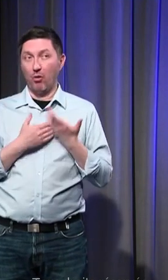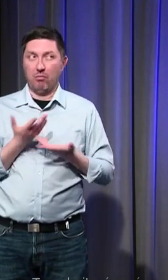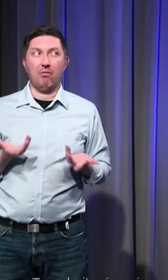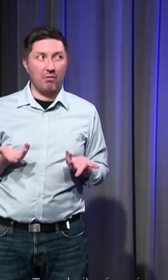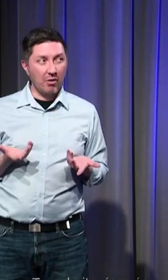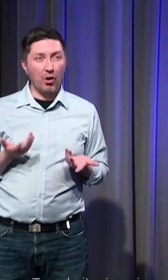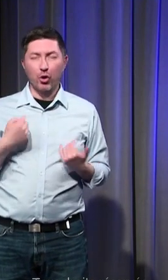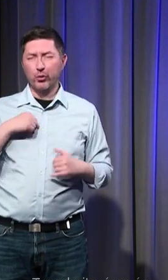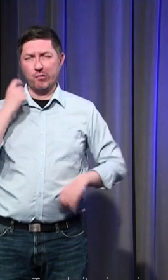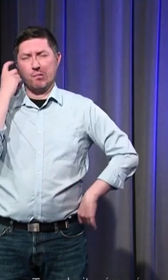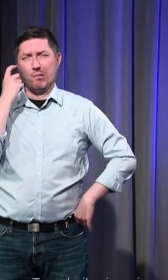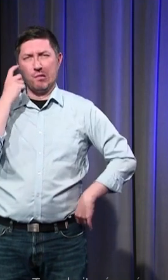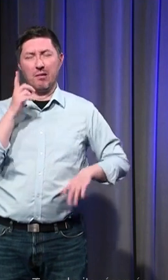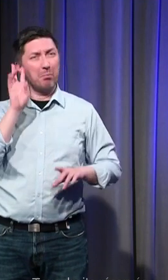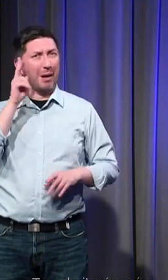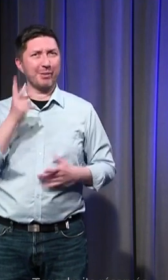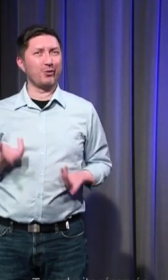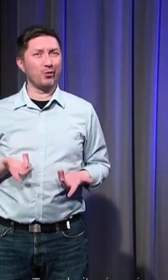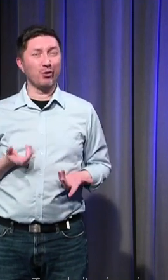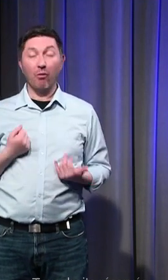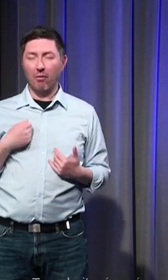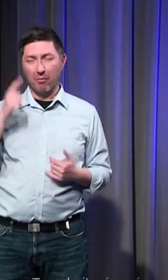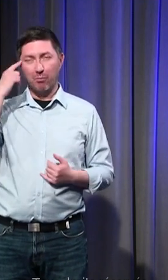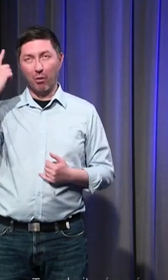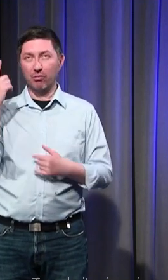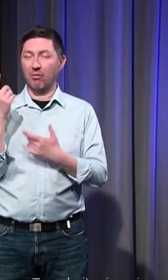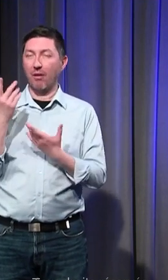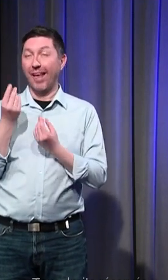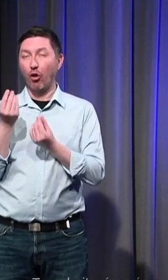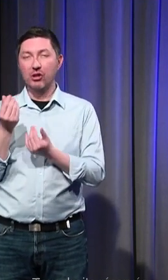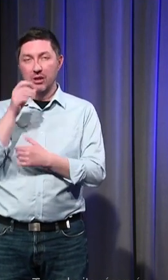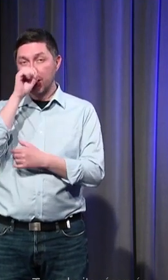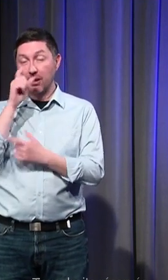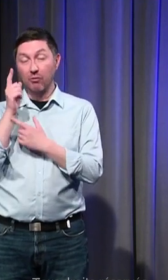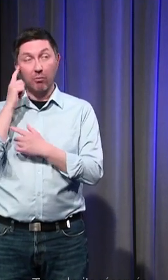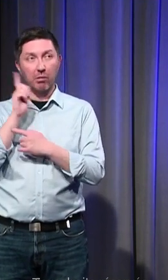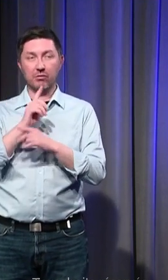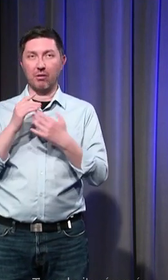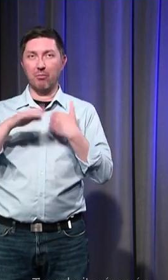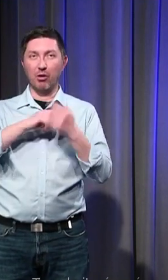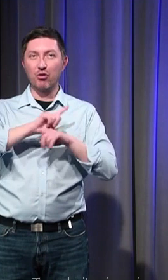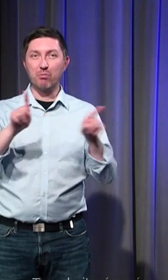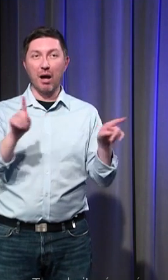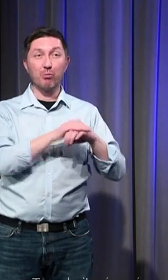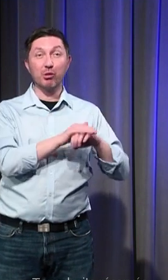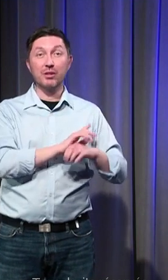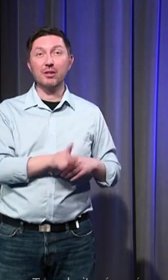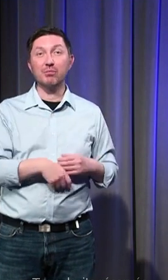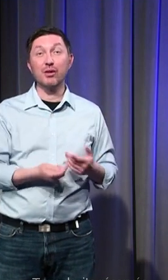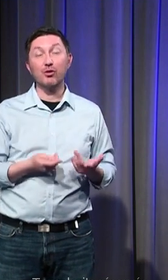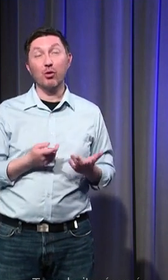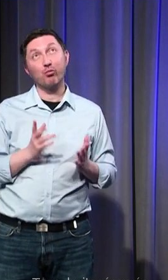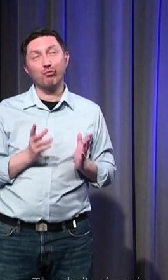mal à faire avec cela ou en général quand il a de l'érotique il n pas du politique enfin en général moins dans le discours public